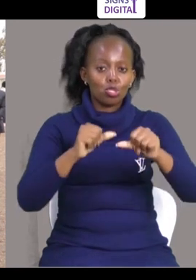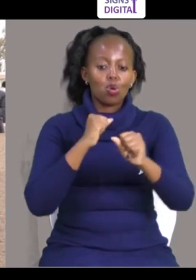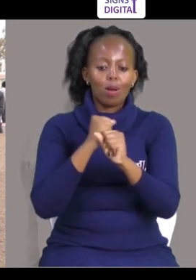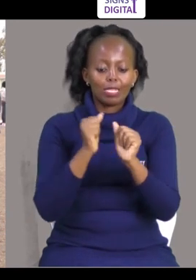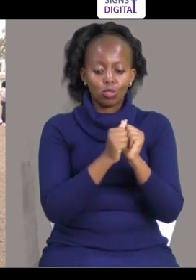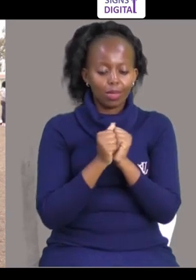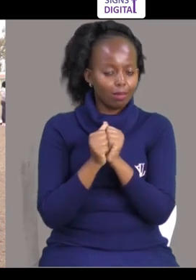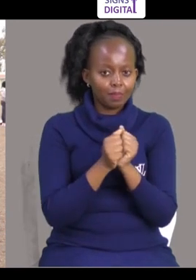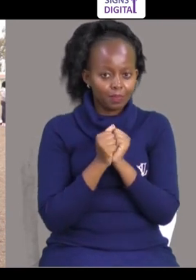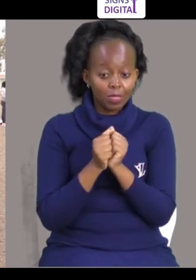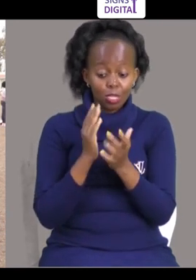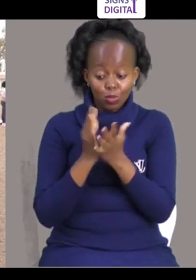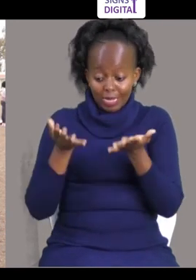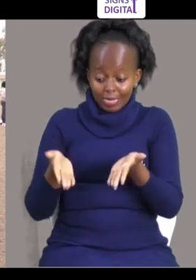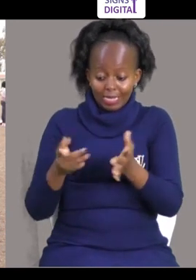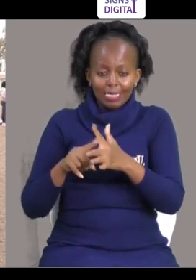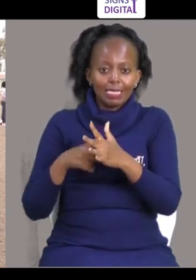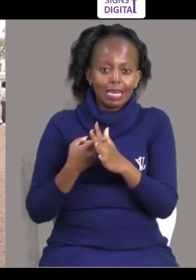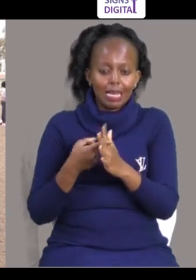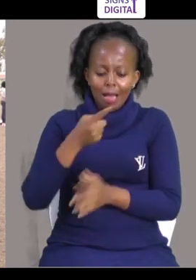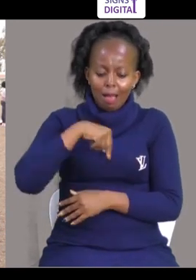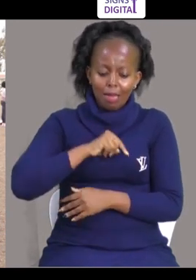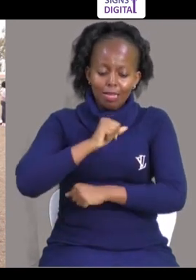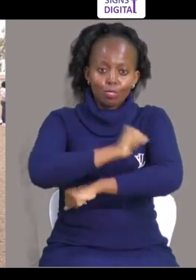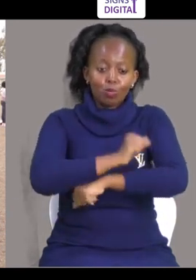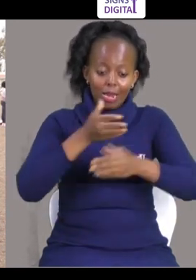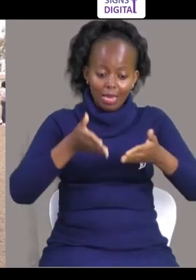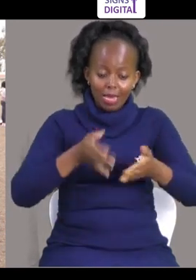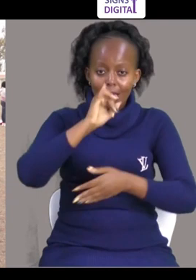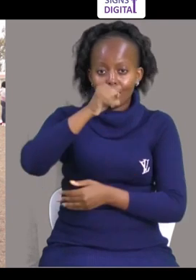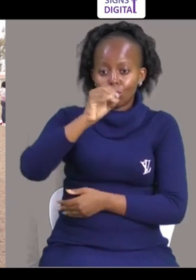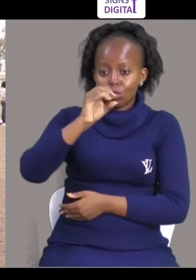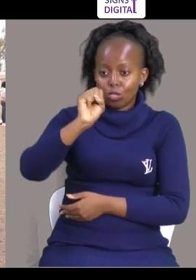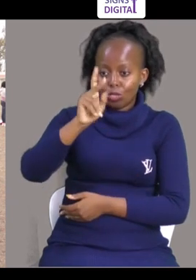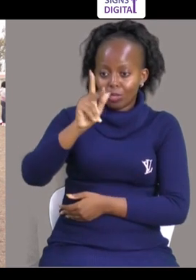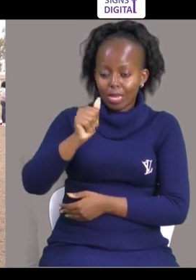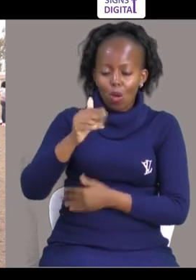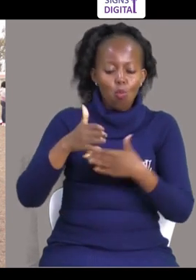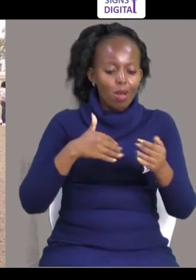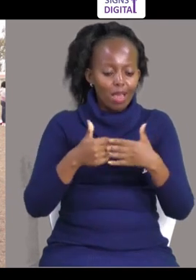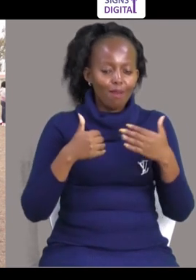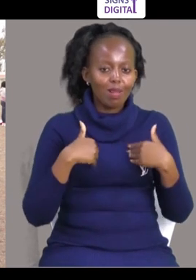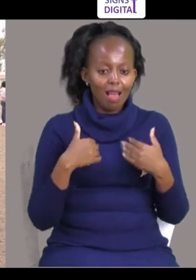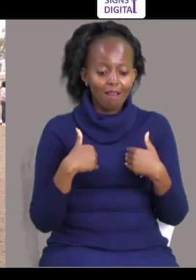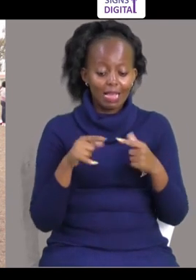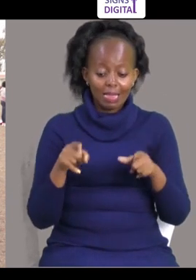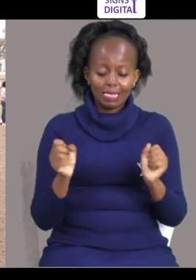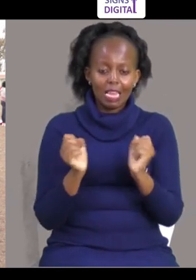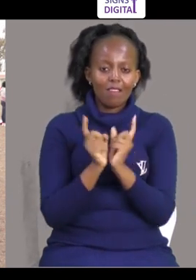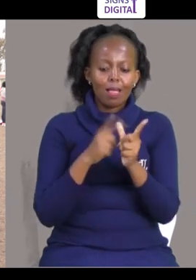ni sana kama shule, tutaendelea kusimama pamoja na nanyi Ni muanzo tu, sisi shule yetu kwa hapa joska